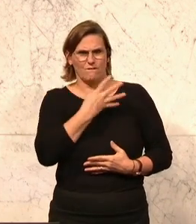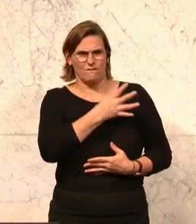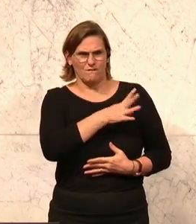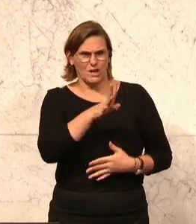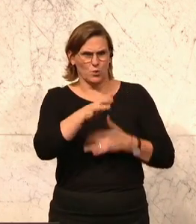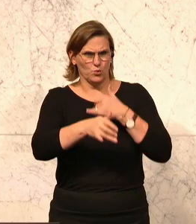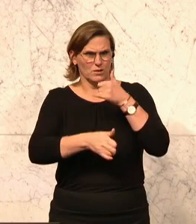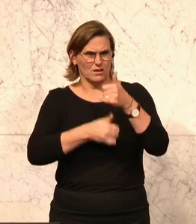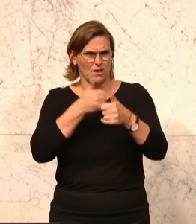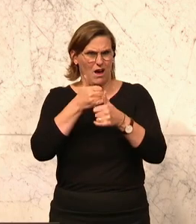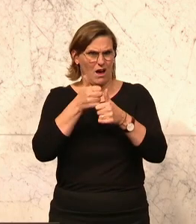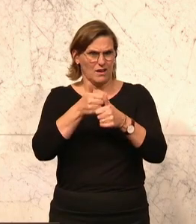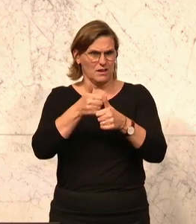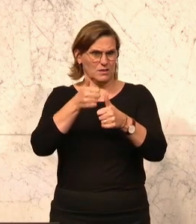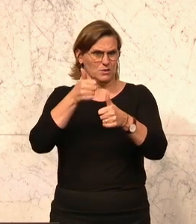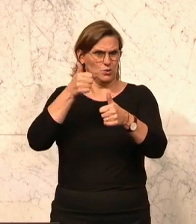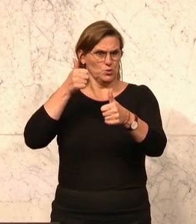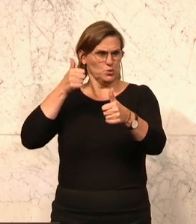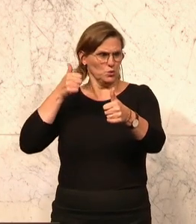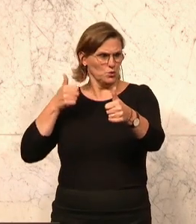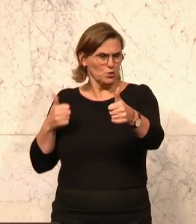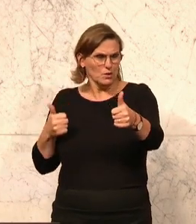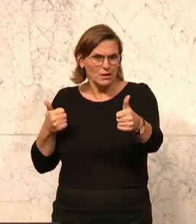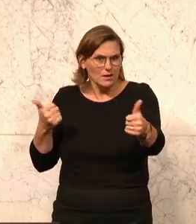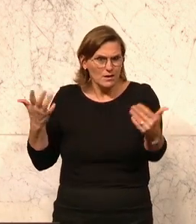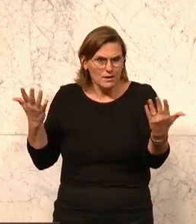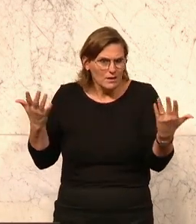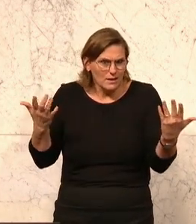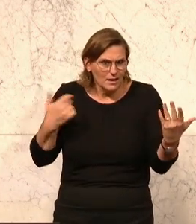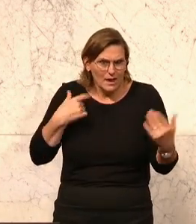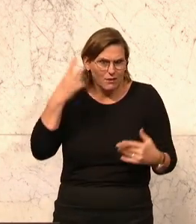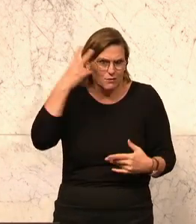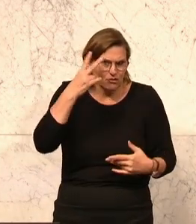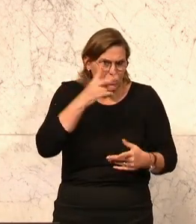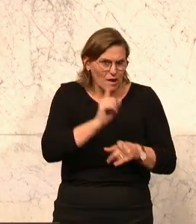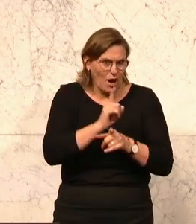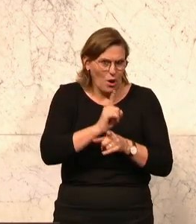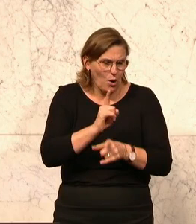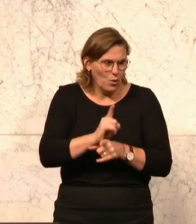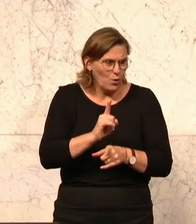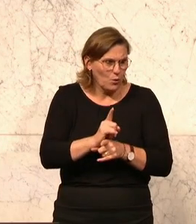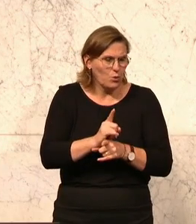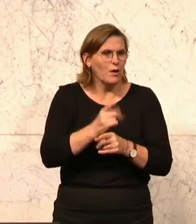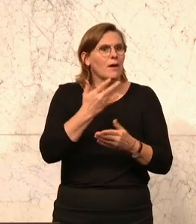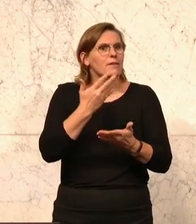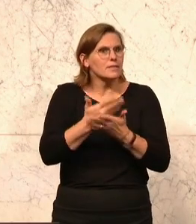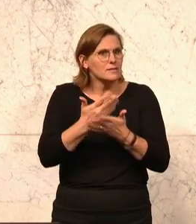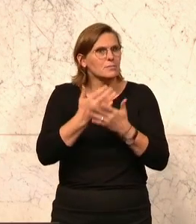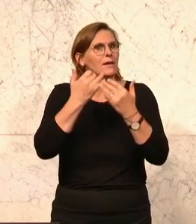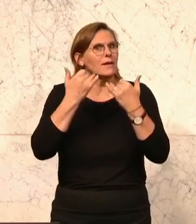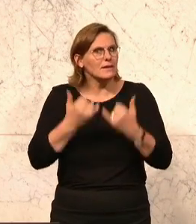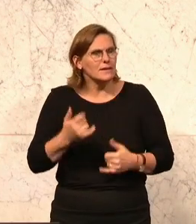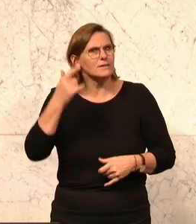Kickl. Einfach, einfach brauchen Sie da rund werden. Ich verstehe Sie auch damit. Ich verstehe auch damit Ihre berietene